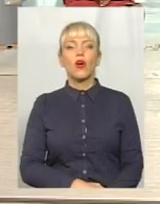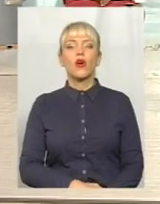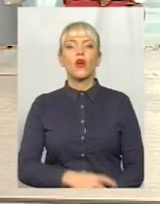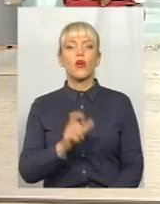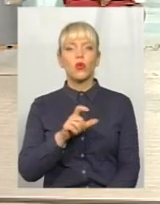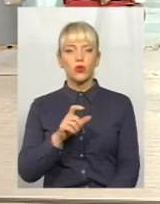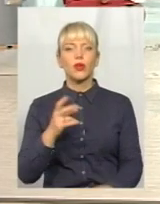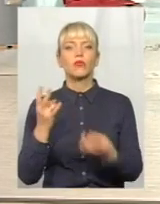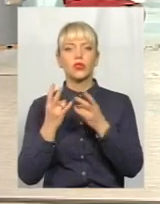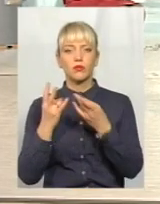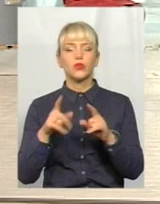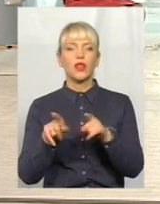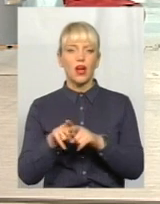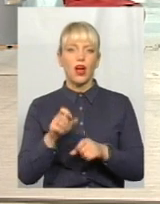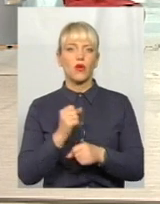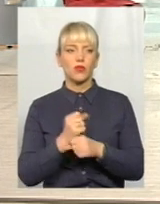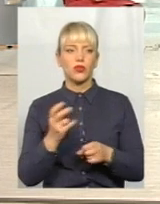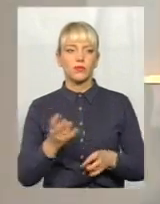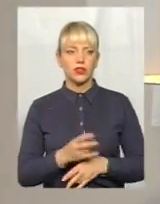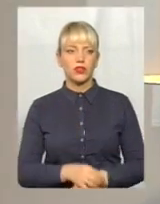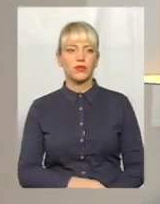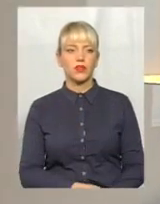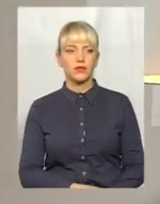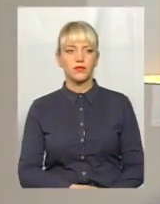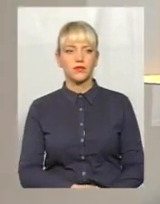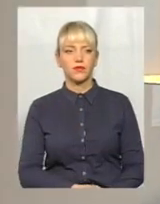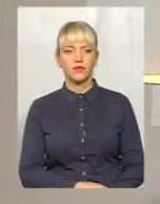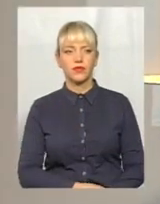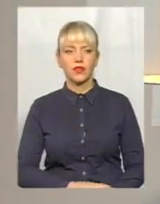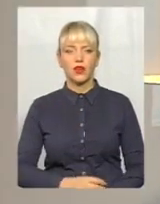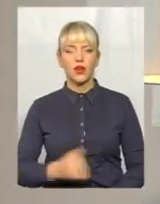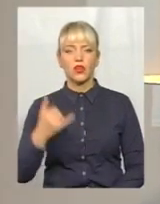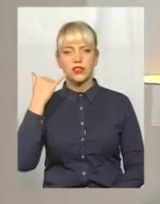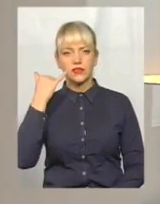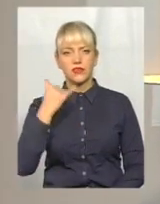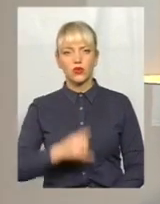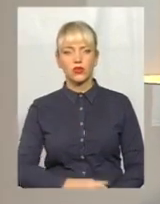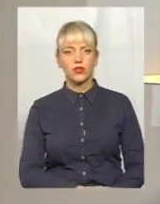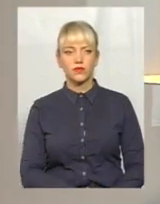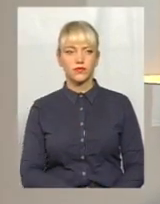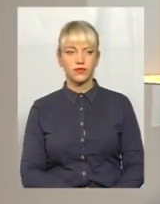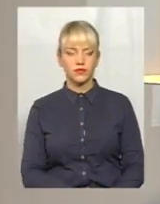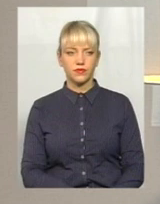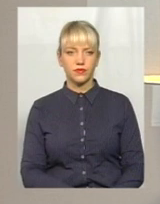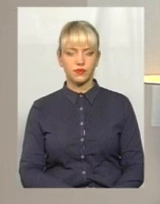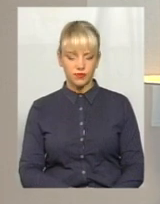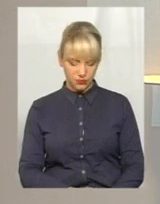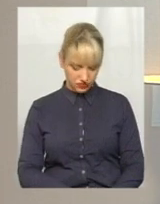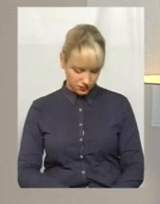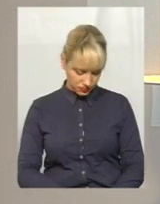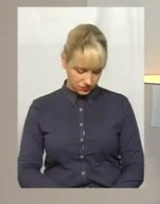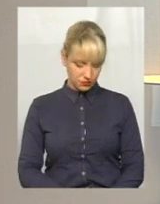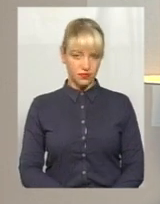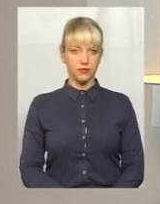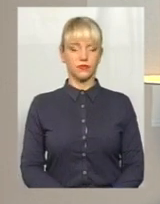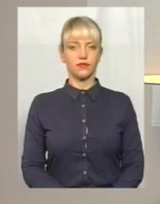і робота така потрібна. Дякую. Пане Борис, в нас на зв'язку є телефонний дзвінок, давайте почуємо нашого глядача.